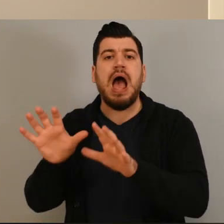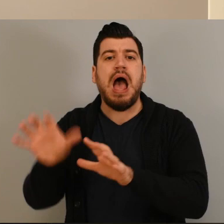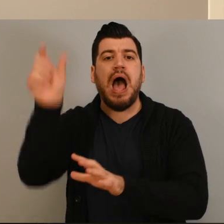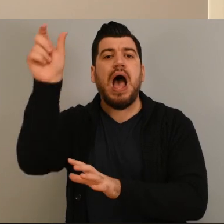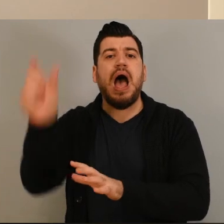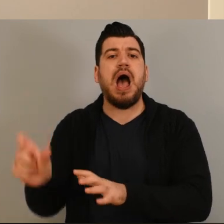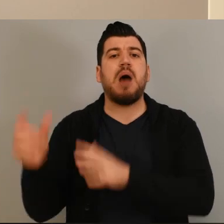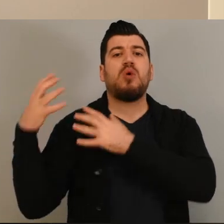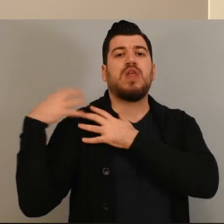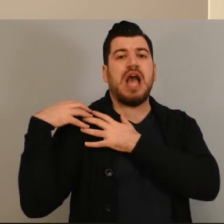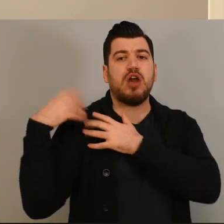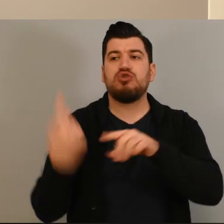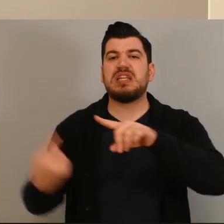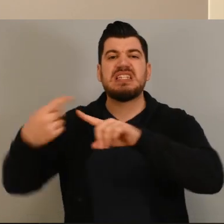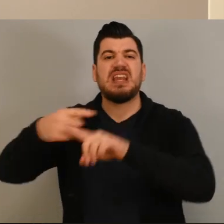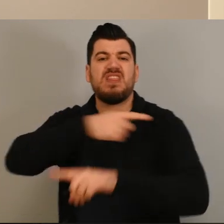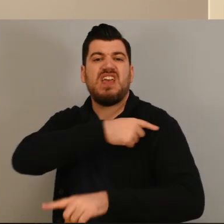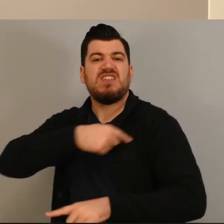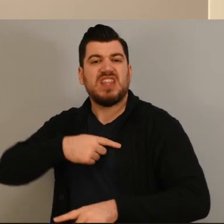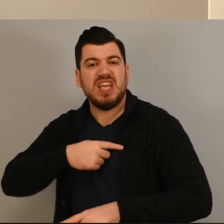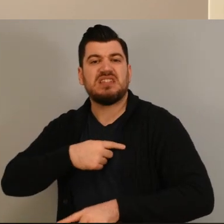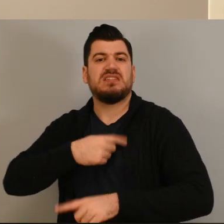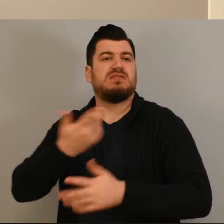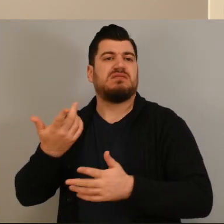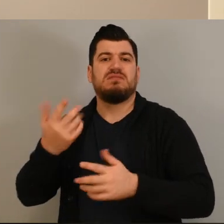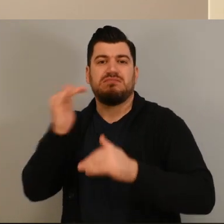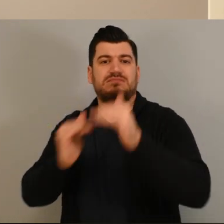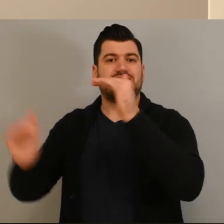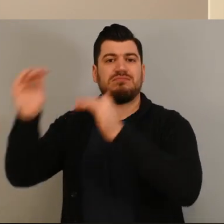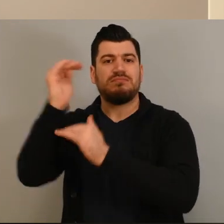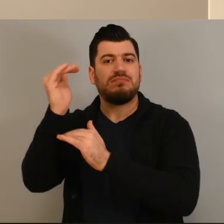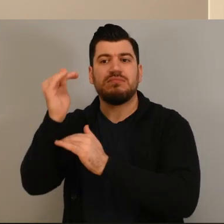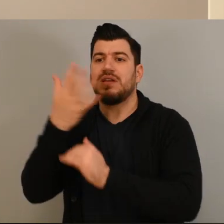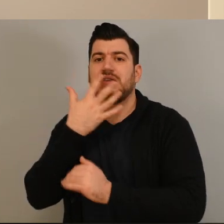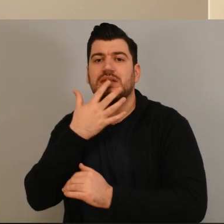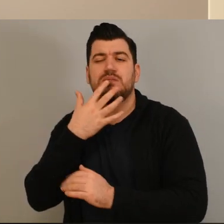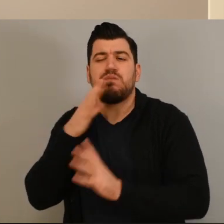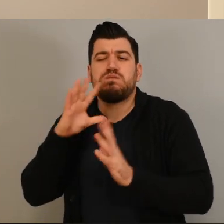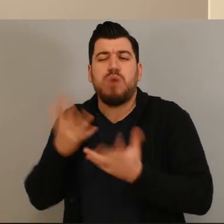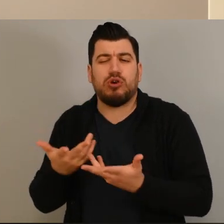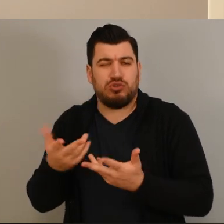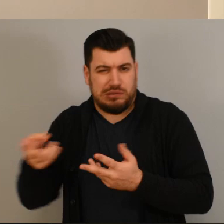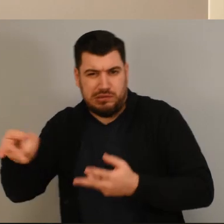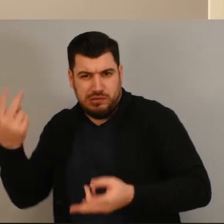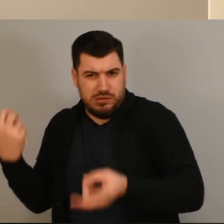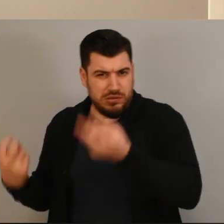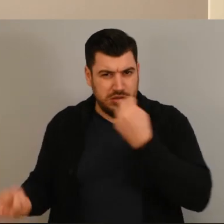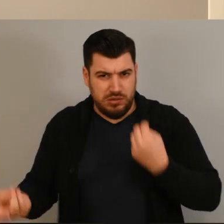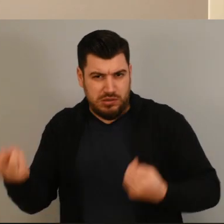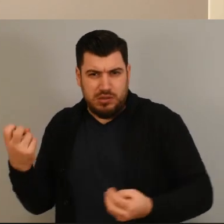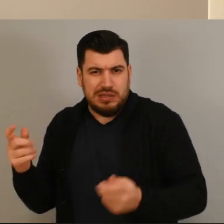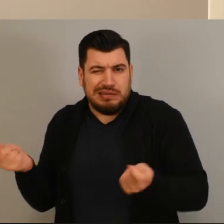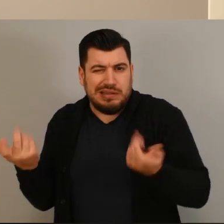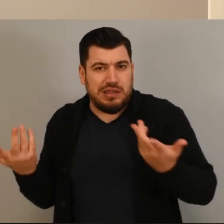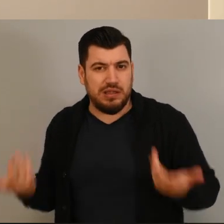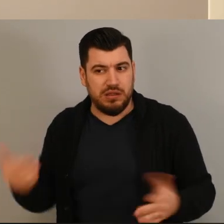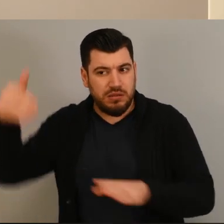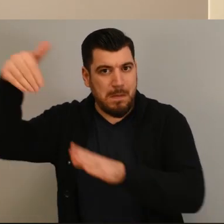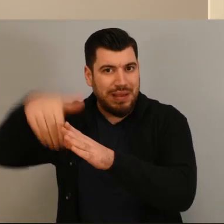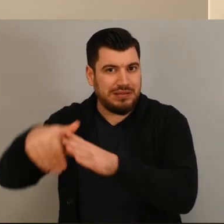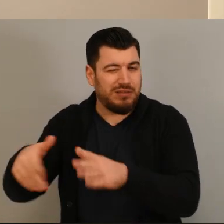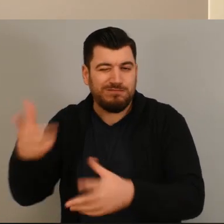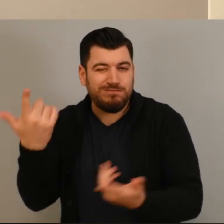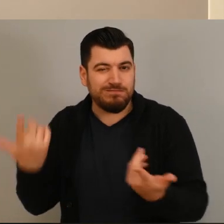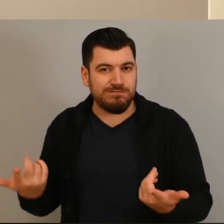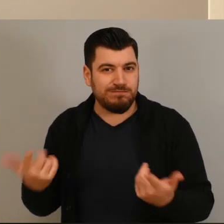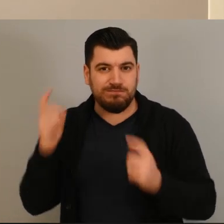οποιοδήποτε αποθηκάριο μέχρι τον εκάστοτε διευθυντή τμήμα, τάρχη προμηθειών και διοικητή νοσοκομείου. Πρέπει όταν